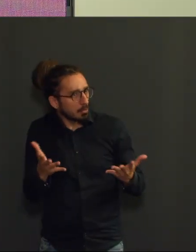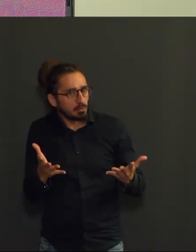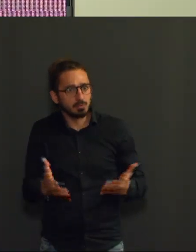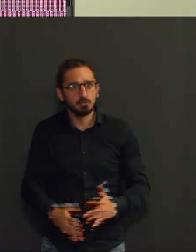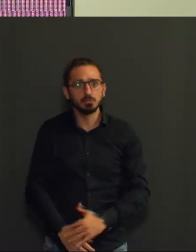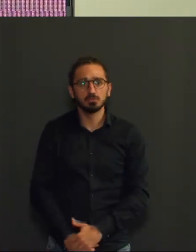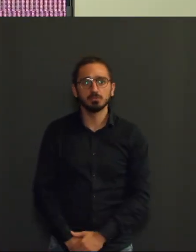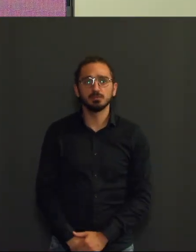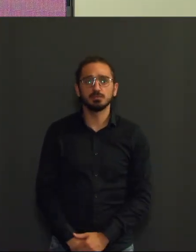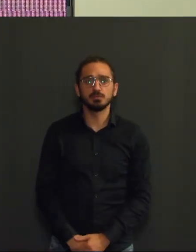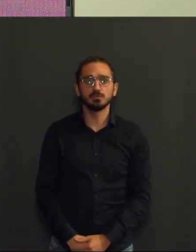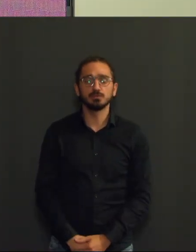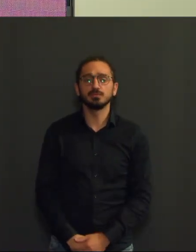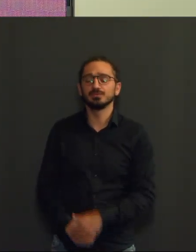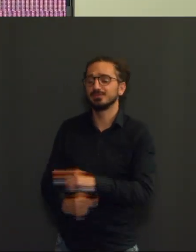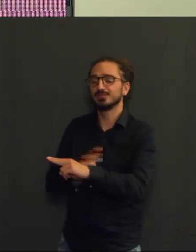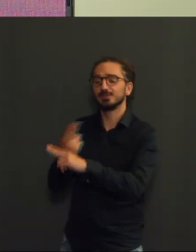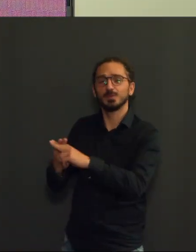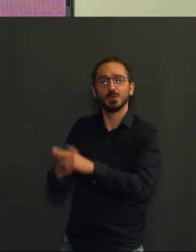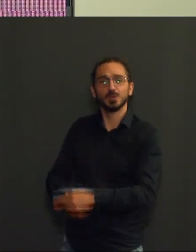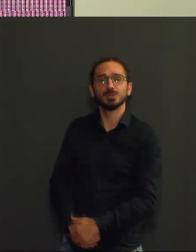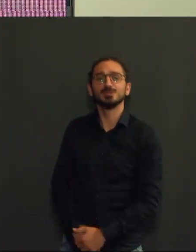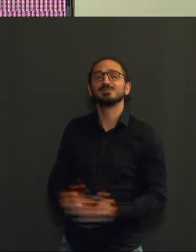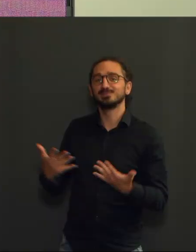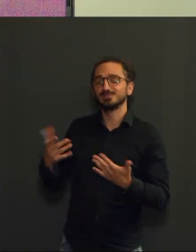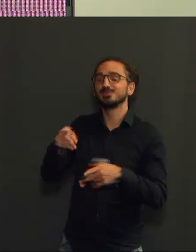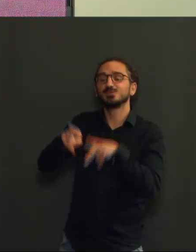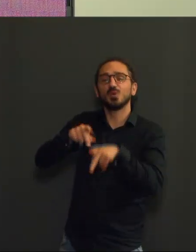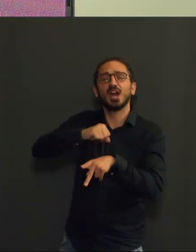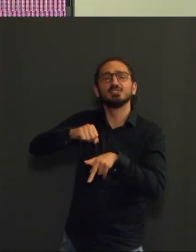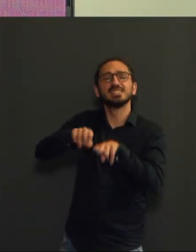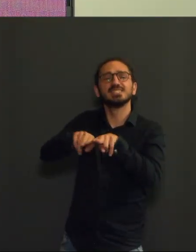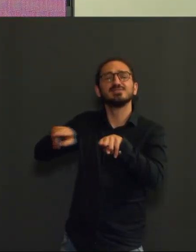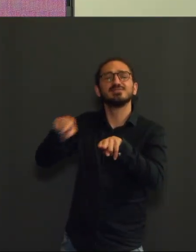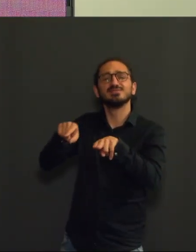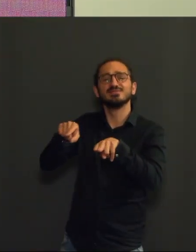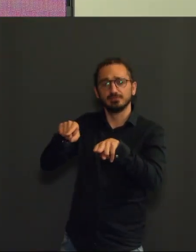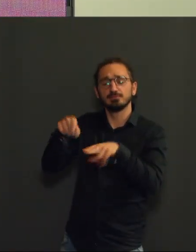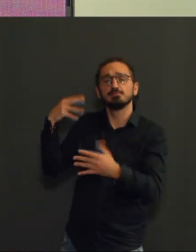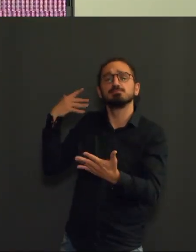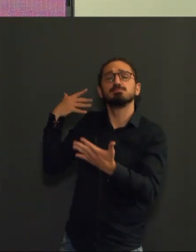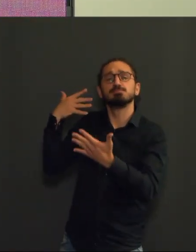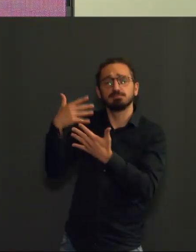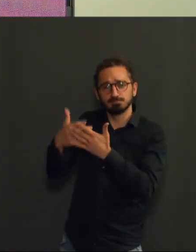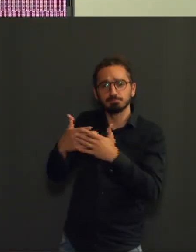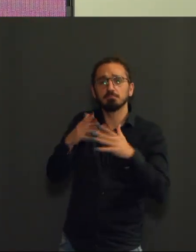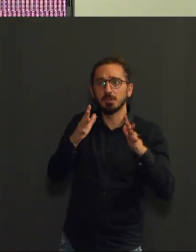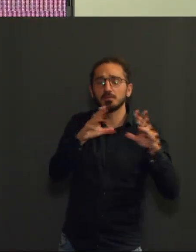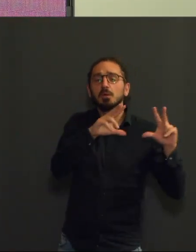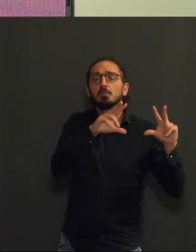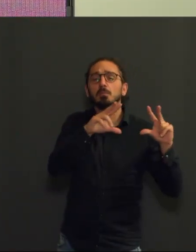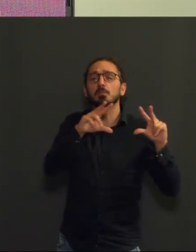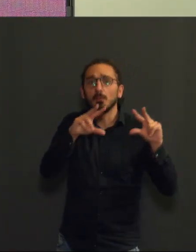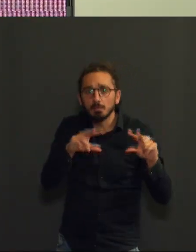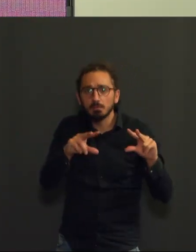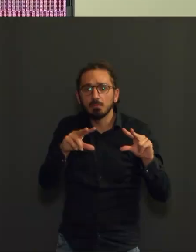L'évolution des lits de soins intensifs a par moment évolué par palier. l'a vu avec des zones pendant lesquelles